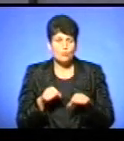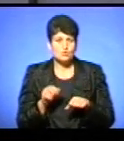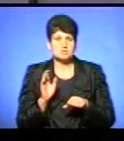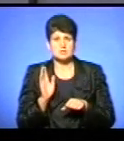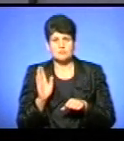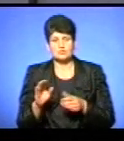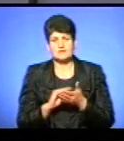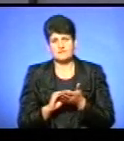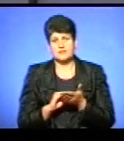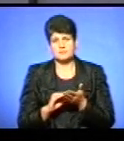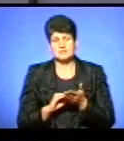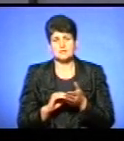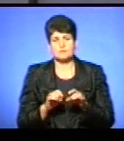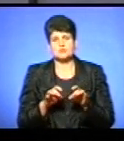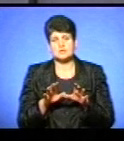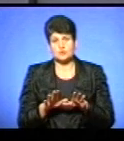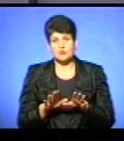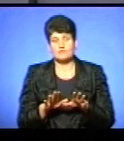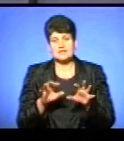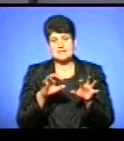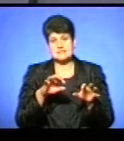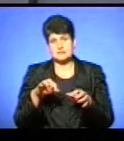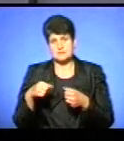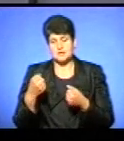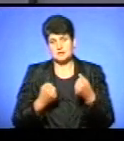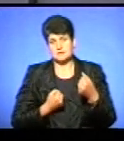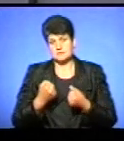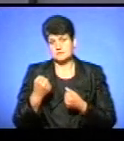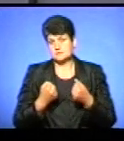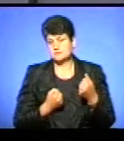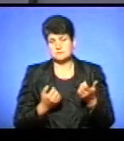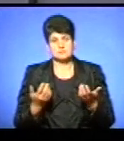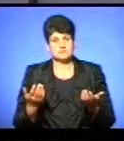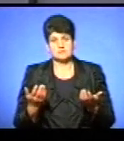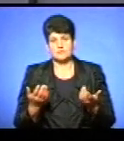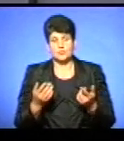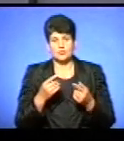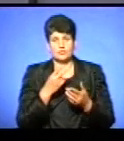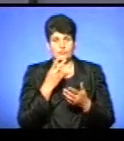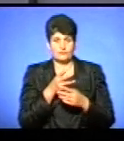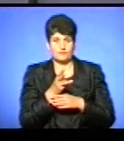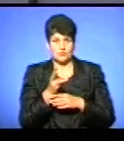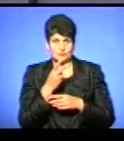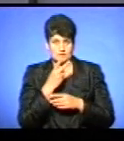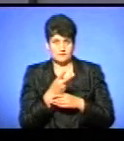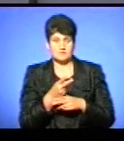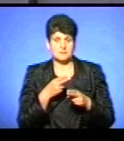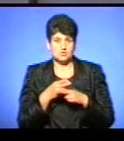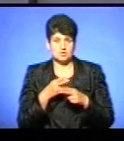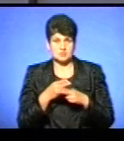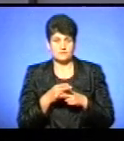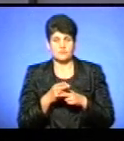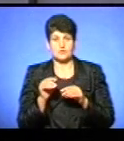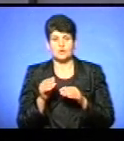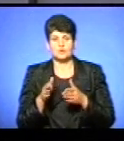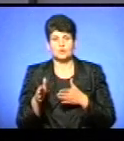виписати постанову і, крім цього, евакуювати даний транспортний засіб, бо, звідно відео, дивлюся, він суттєво перешкоджав дорожньому